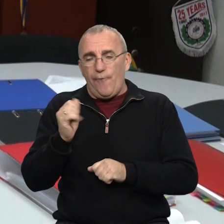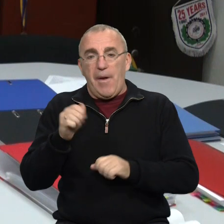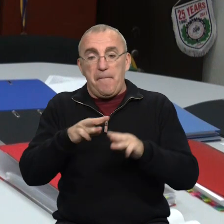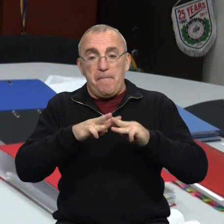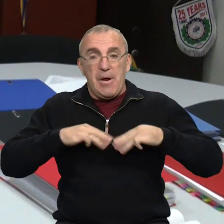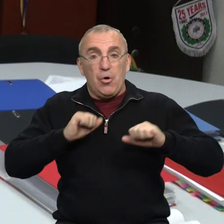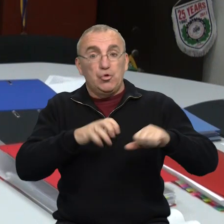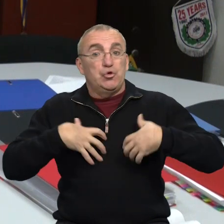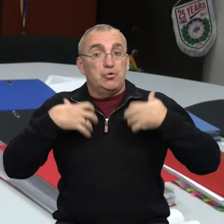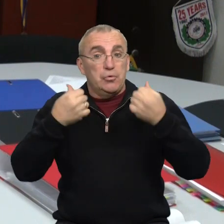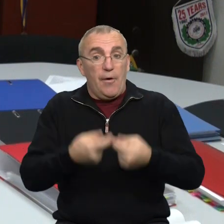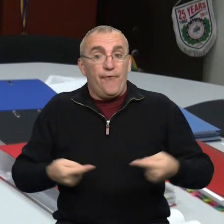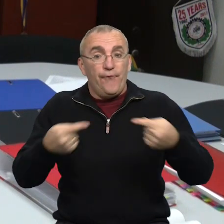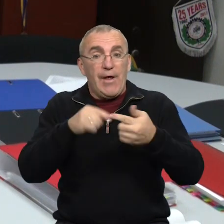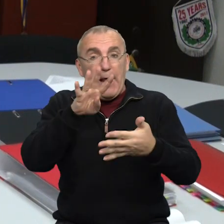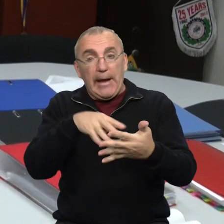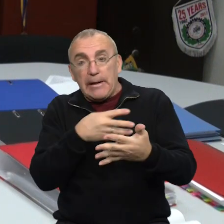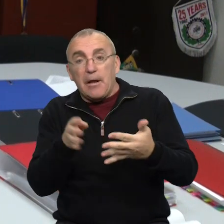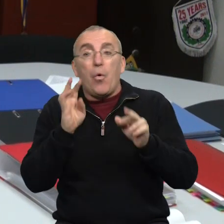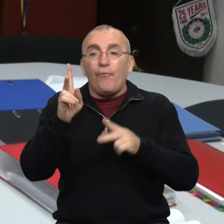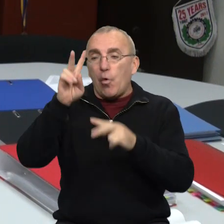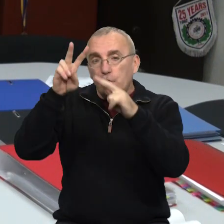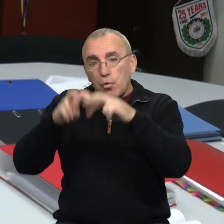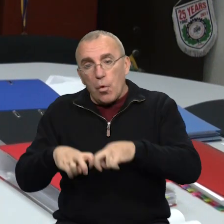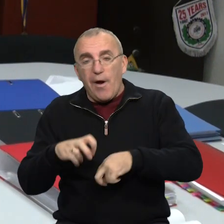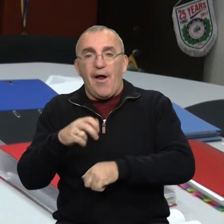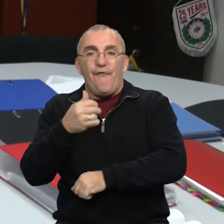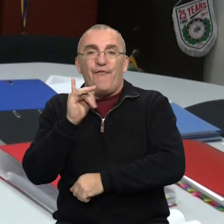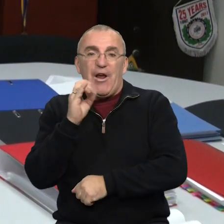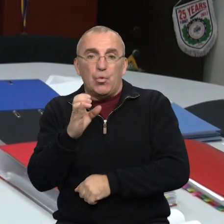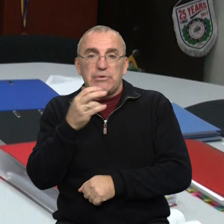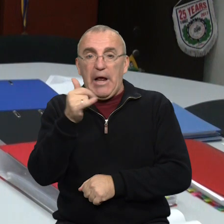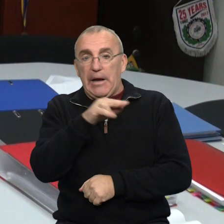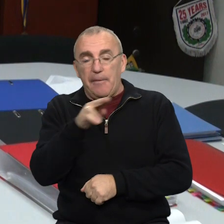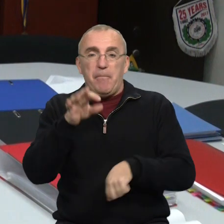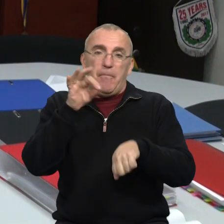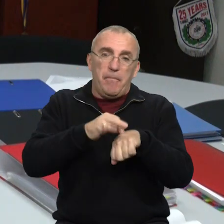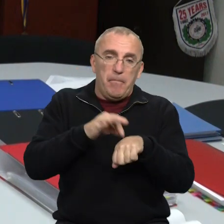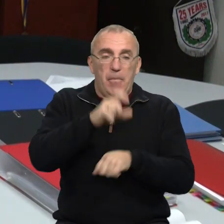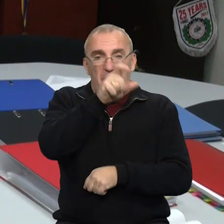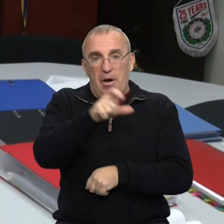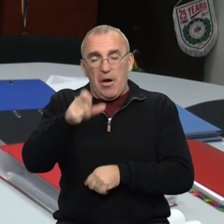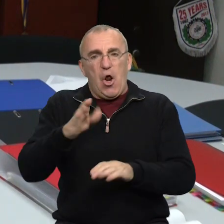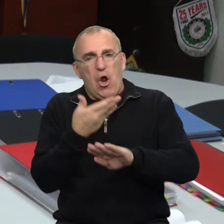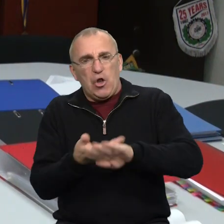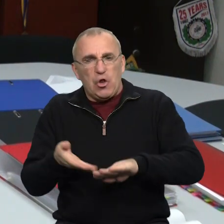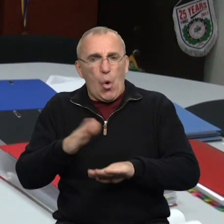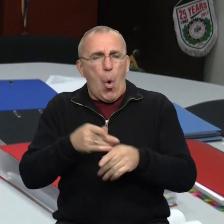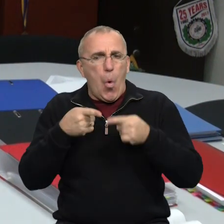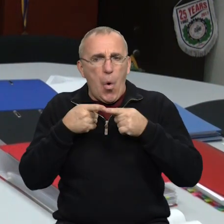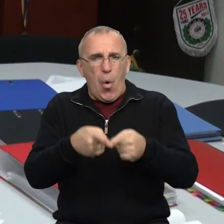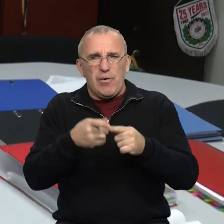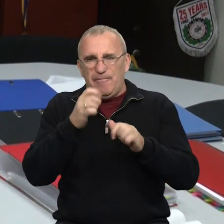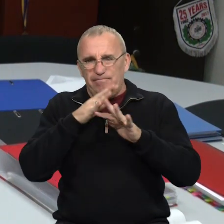Міністерством охорони здоров'я України визначені критерії, кого досліджують на вірусах грипу. Це хворі пацієнти із тяжким